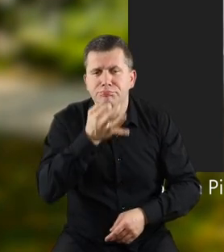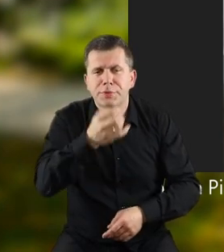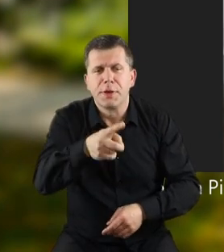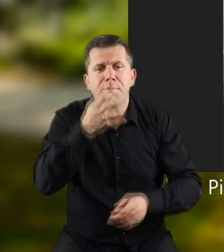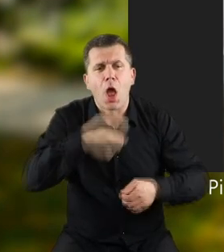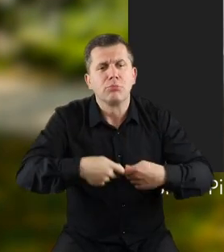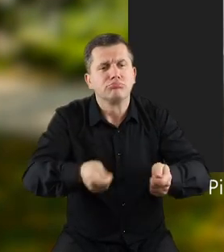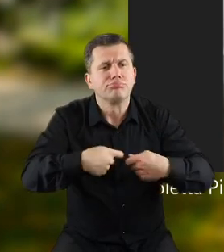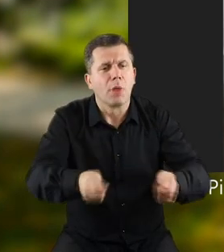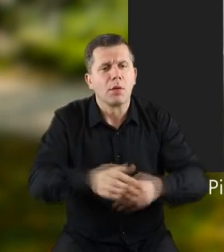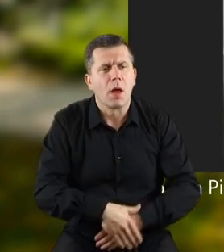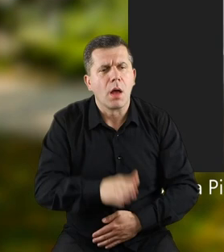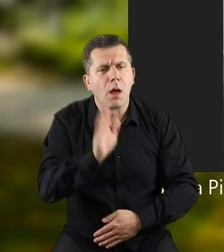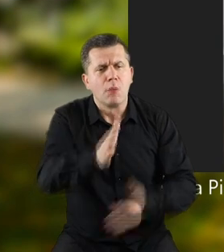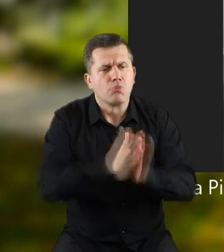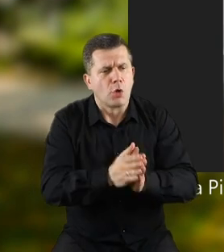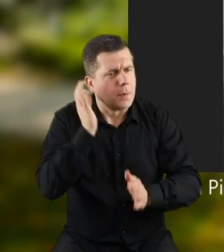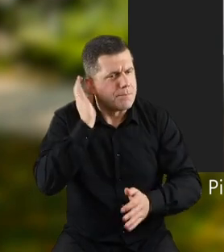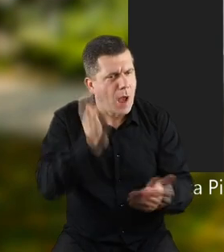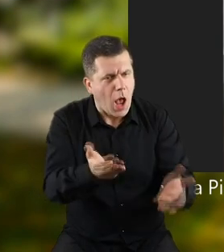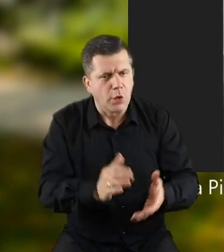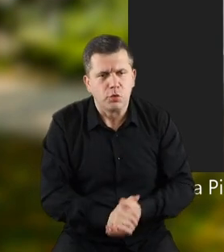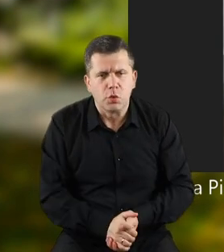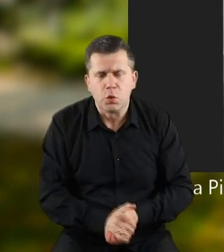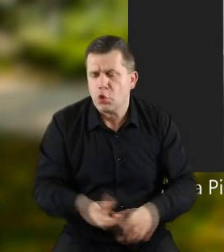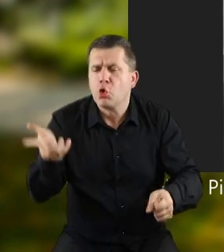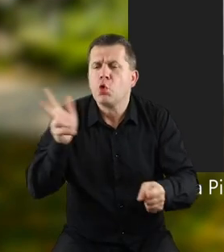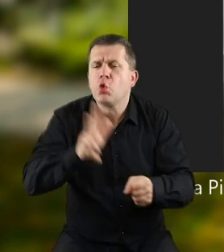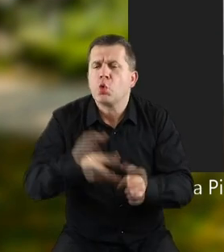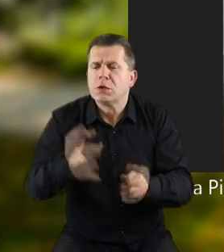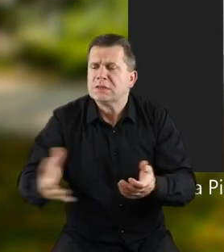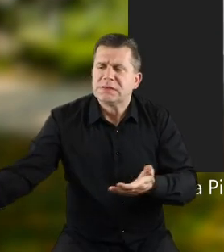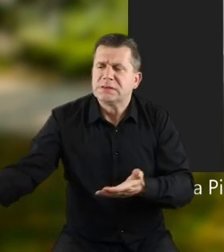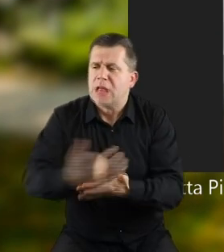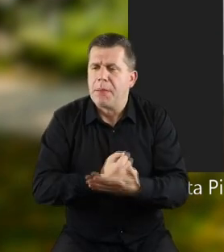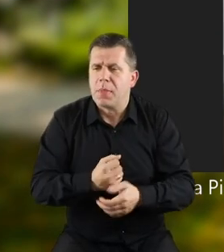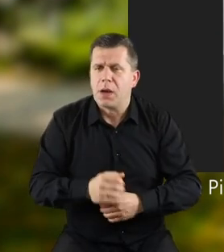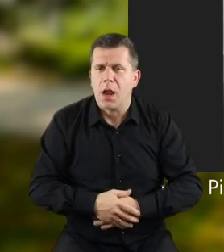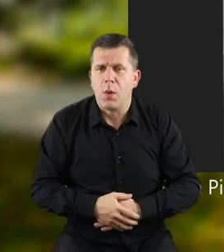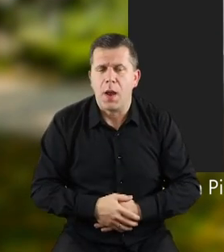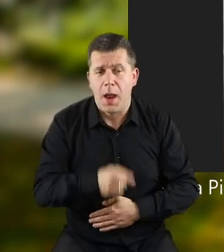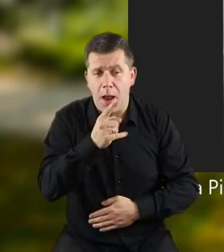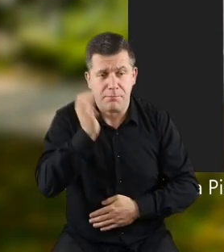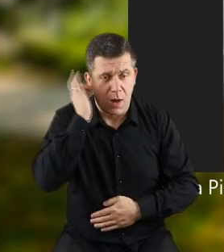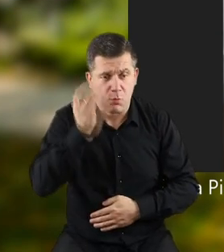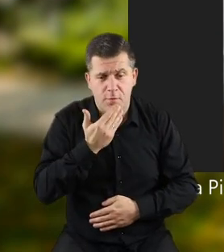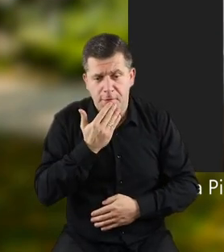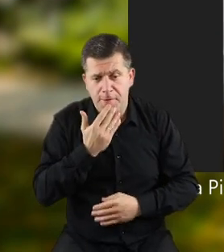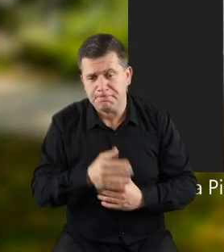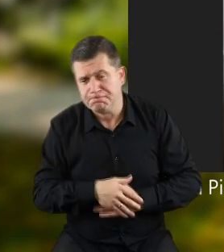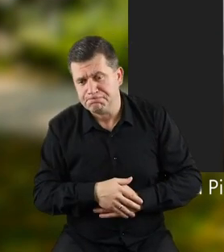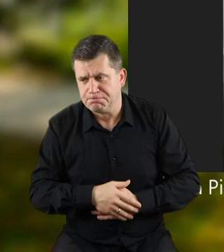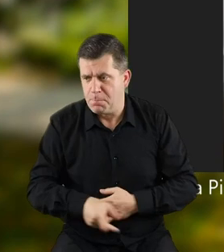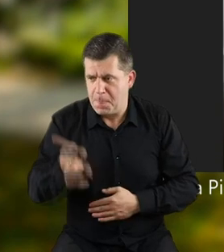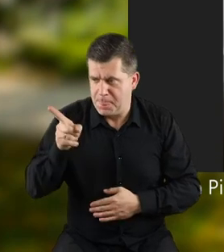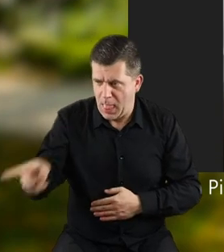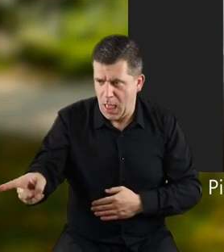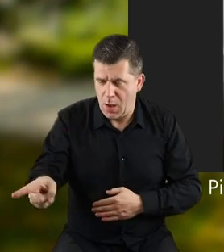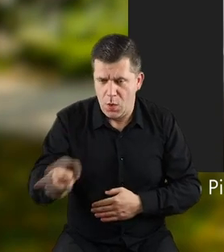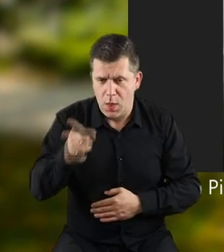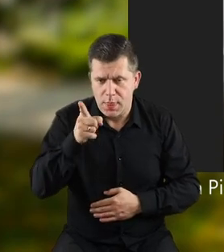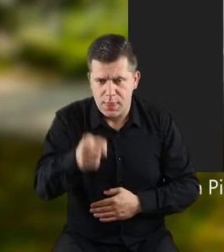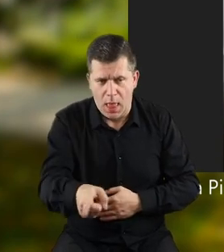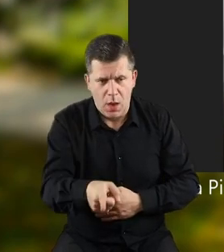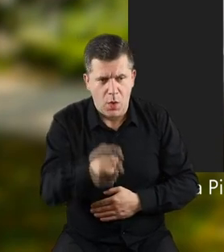panią ekspedientkę. Proszę pani, którą dzisiaj zabieramy? A pani powiedziała tego,